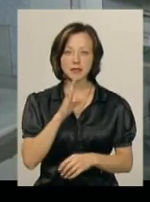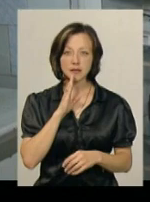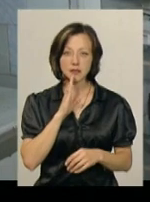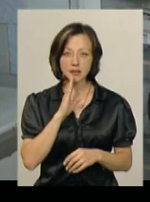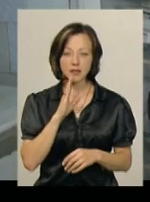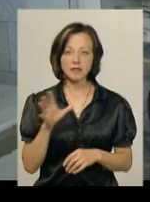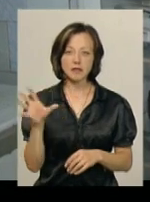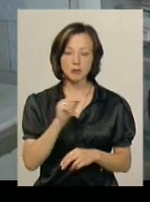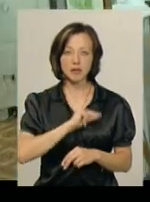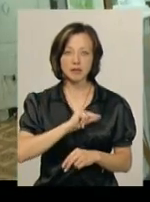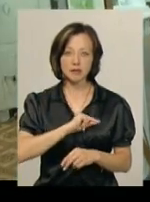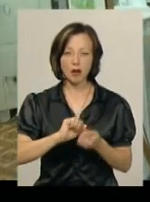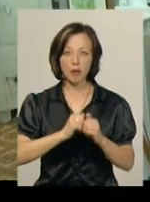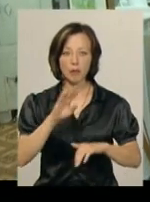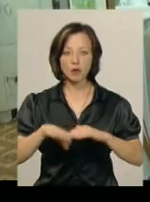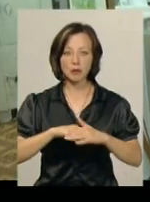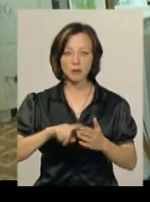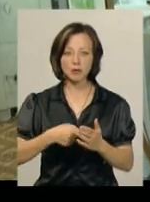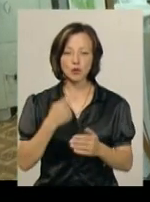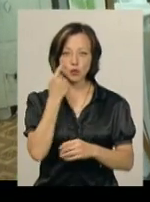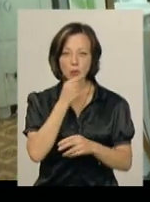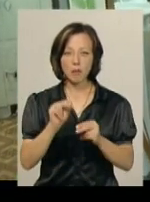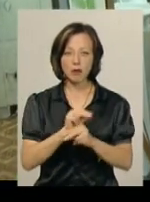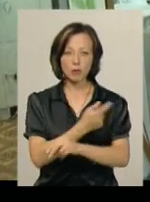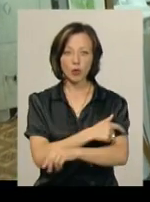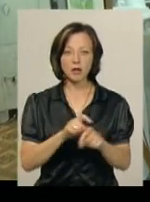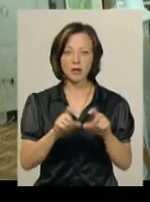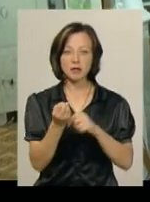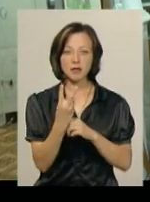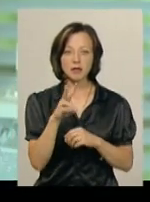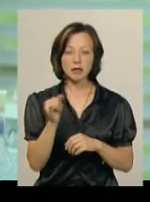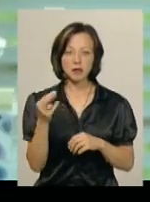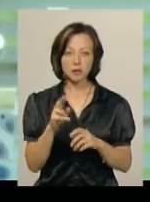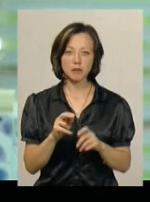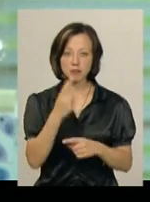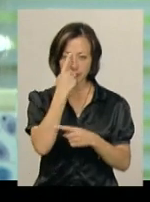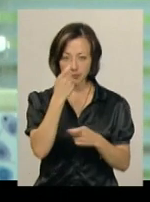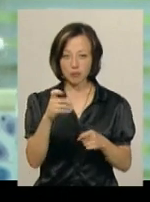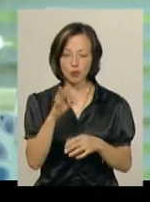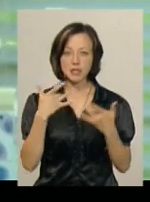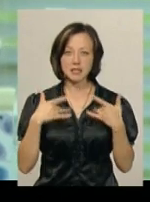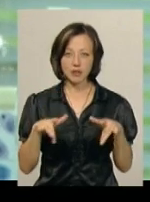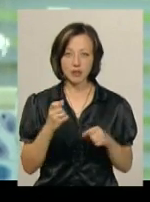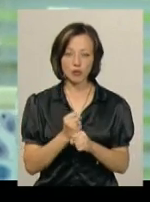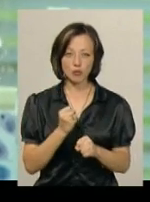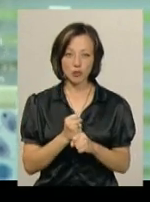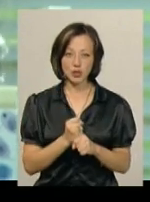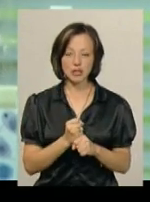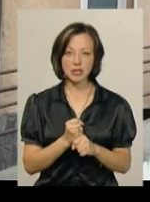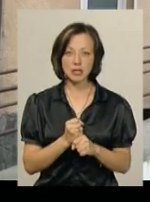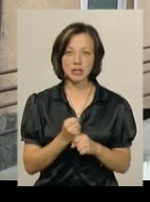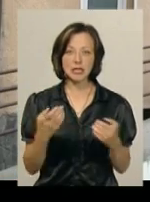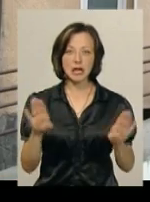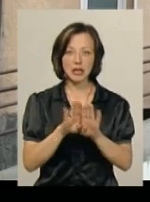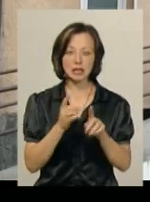Чорпіті та всім працівникам Кам'янець-Подільської міської стоматполіклініки 12 липня вручили попередження про звільнення з роботи. Закрити цей